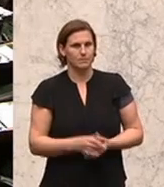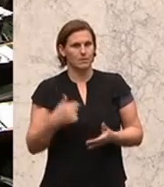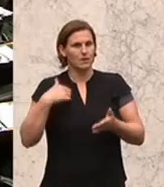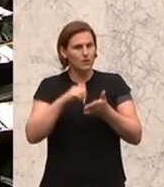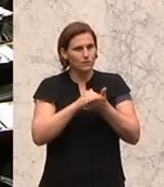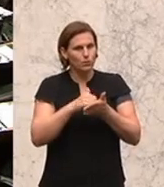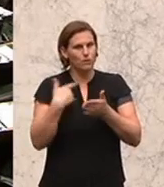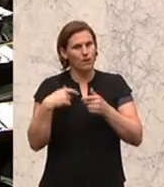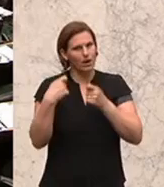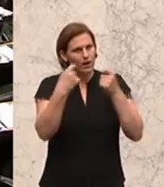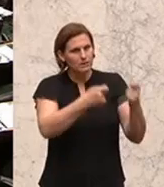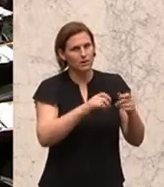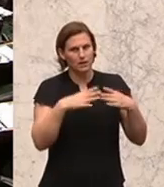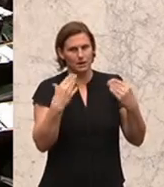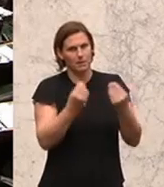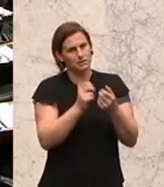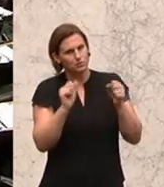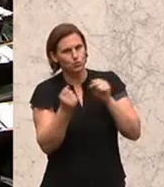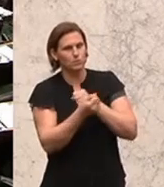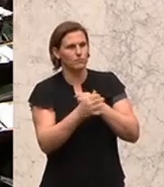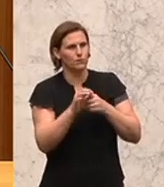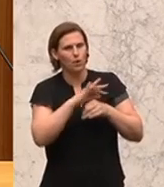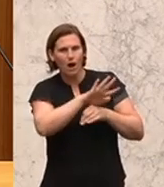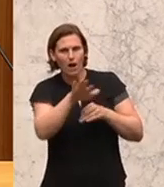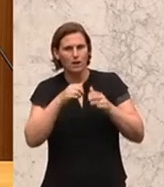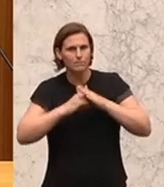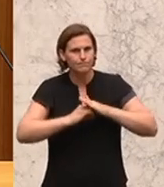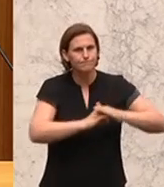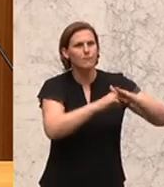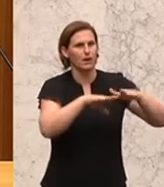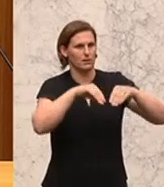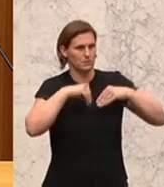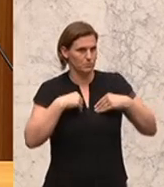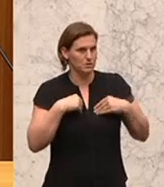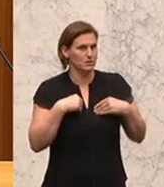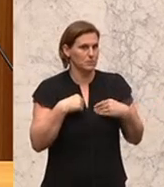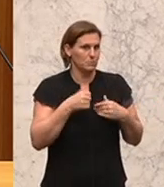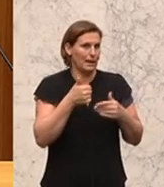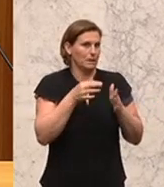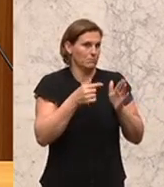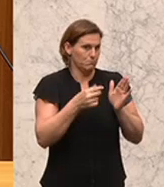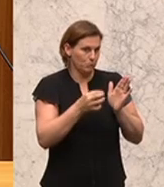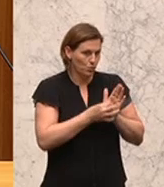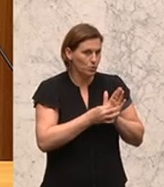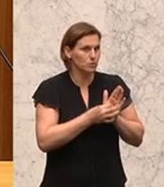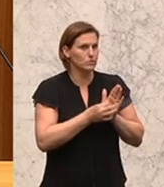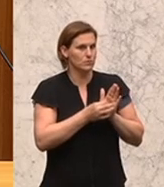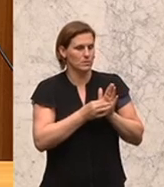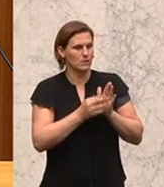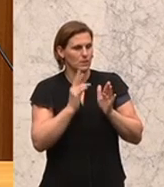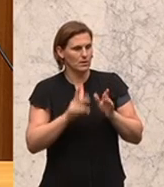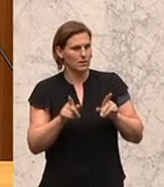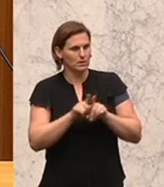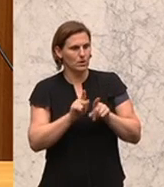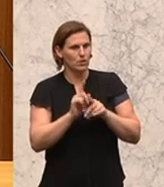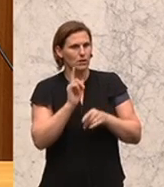Antrag in einen gemeinsamen Antrag umgewandelt wurde und dass er angenommen wird, also zumindest dieser eine Punkt. Die GOG wird